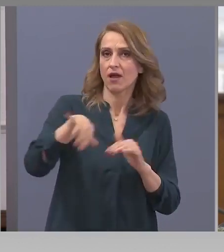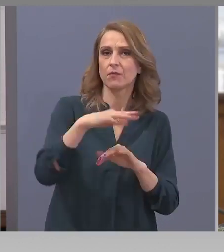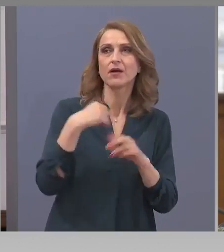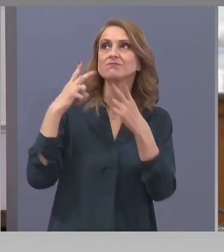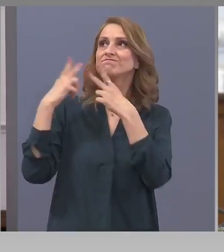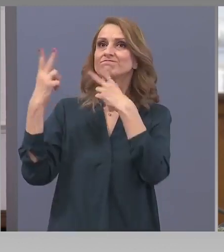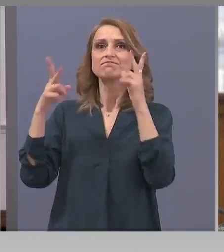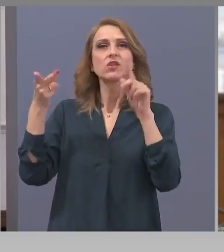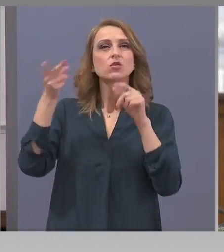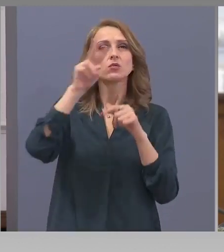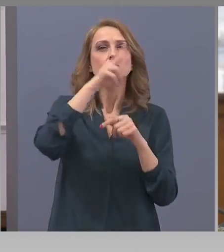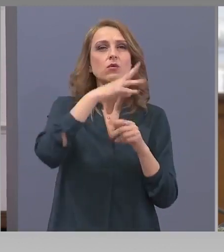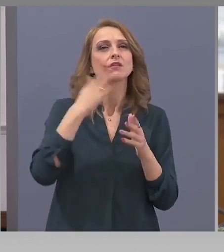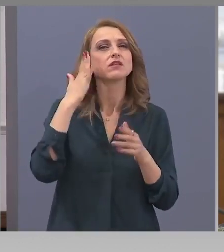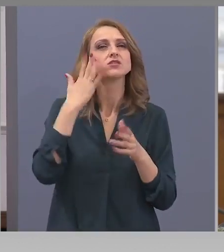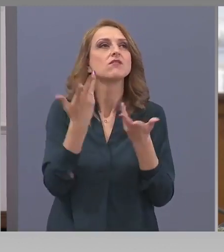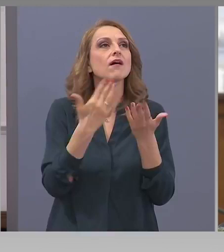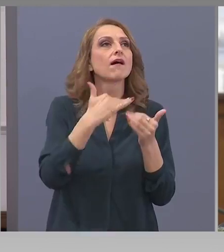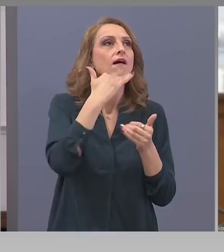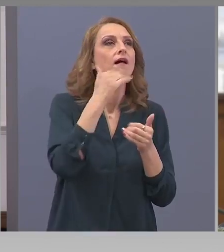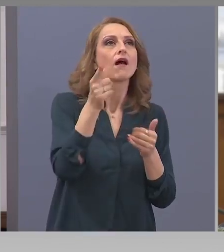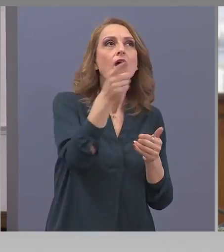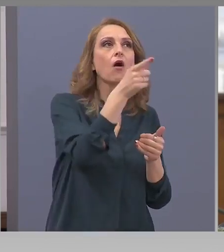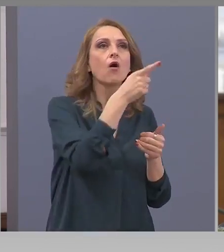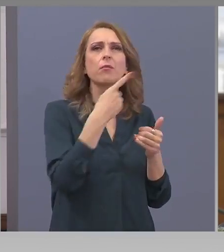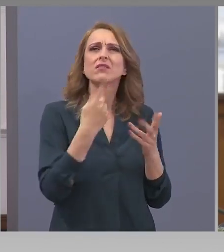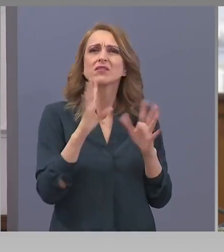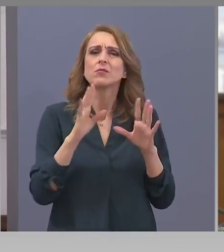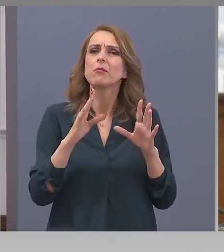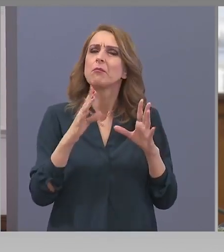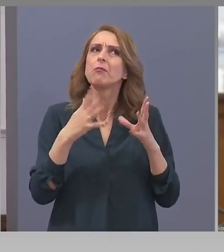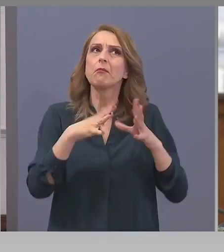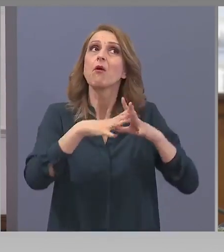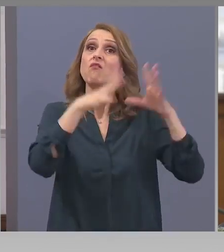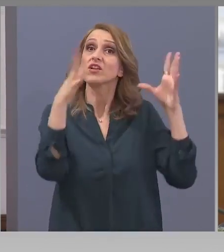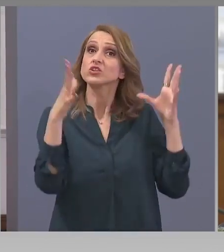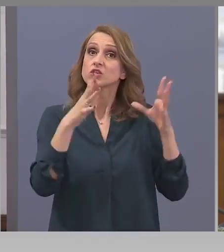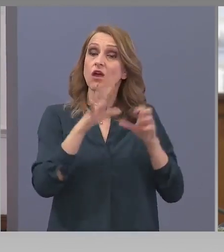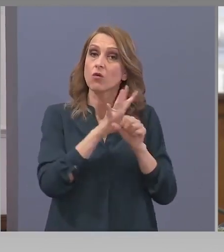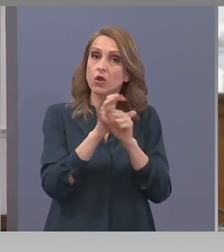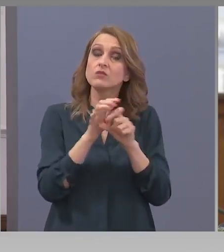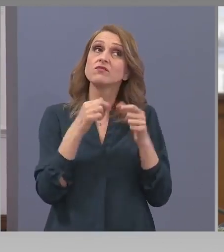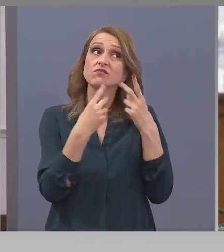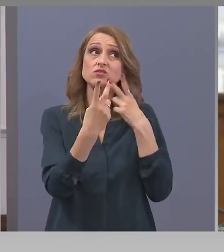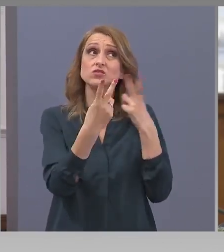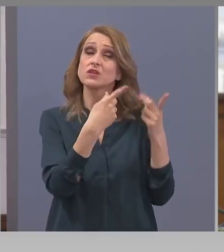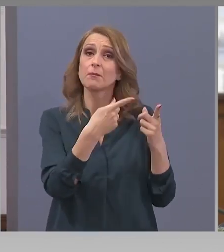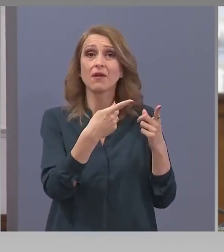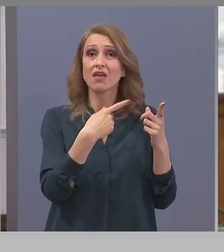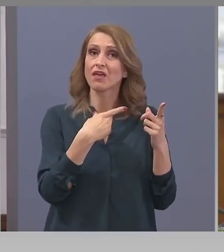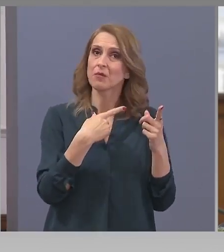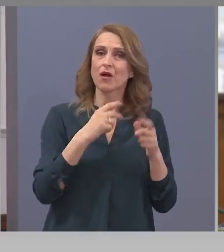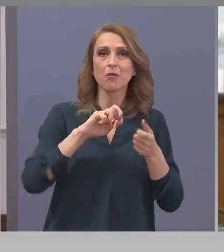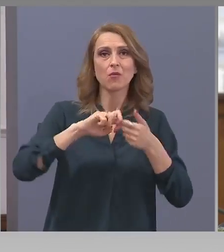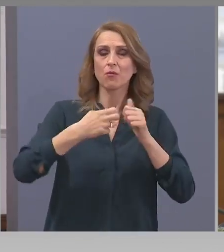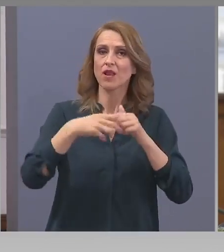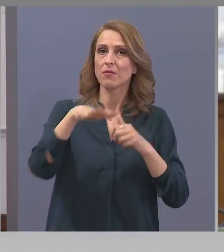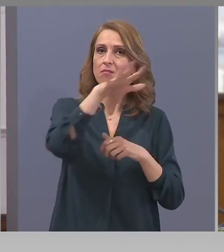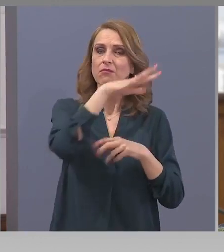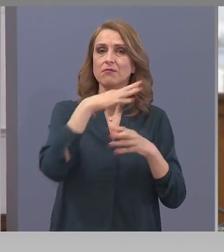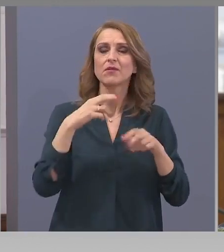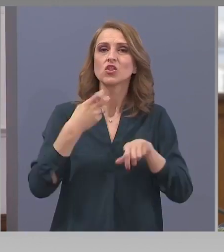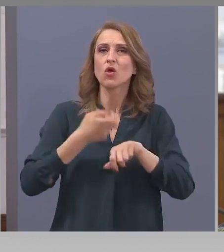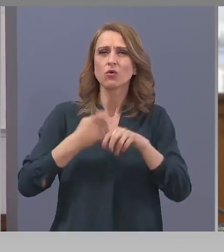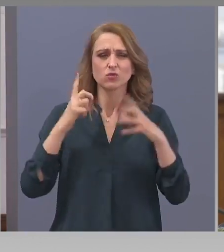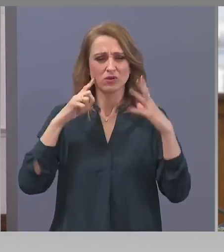епидемията вече с доста по-сериозни размери. Този проблем е излязъл на преден план и